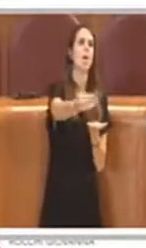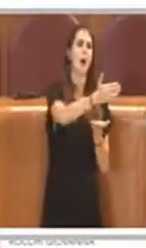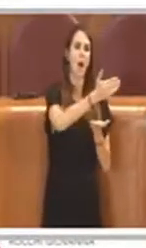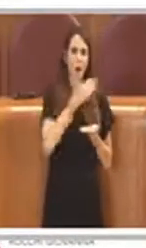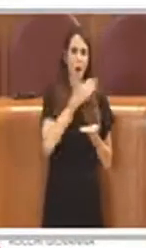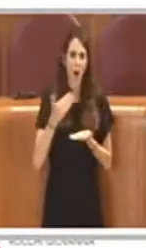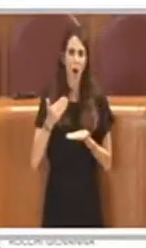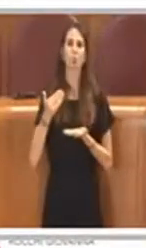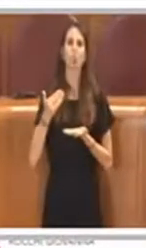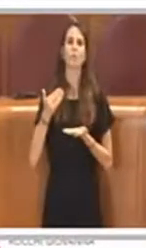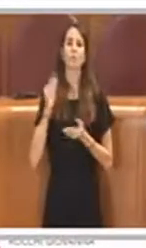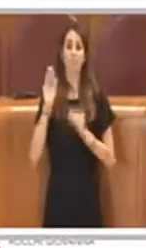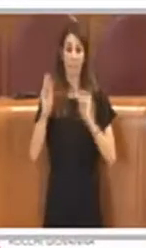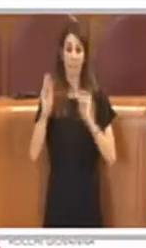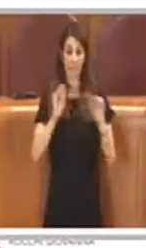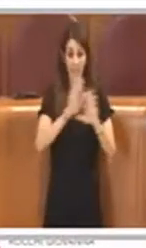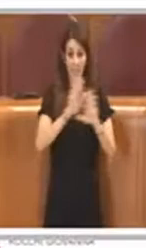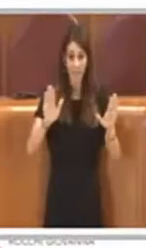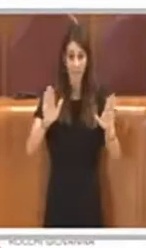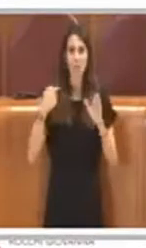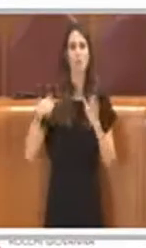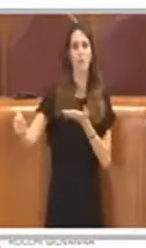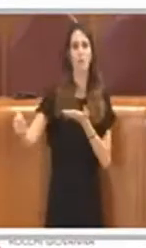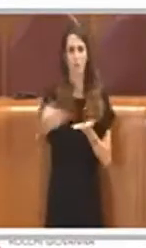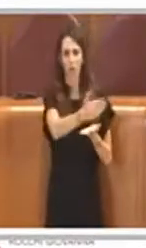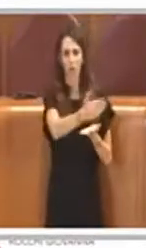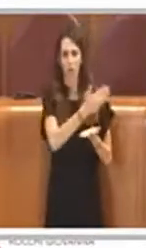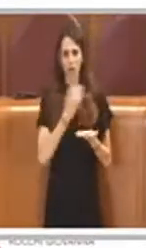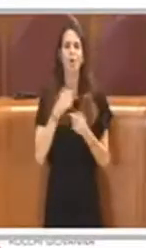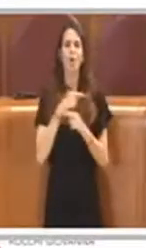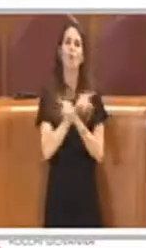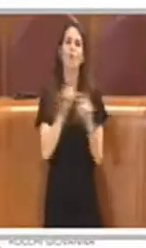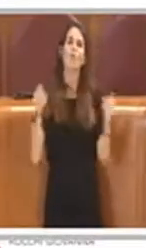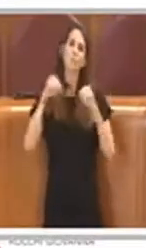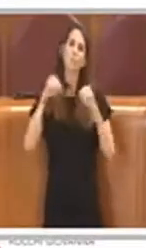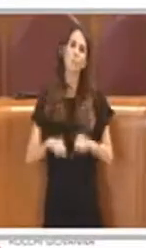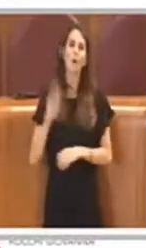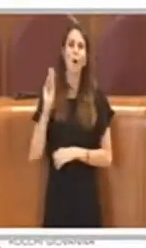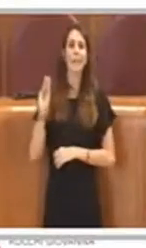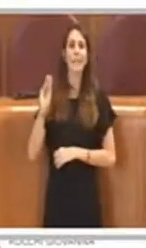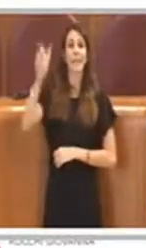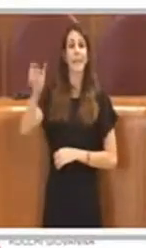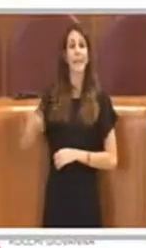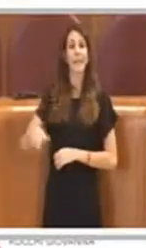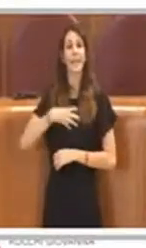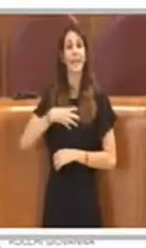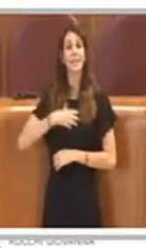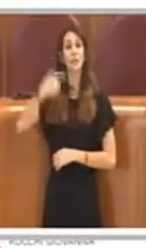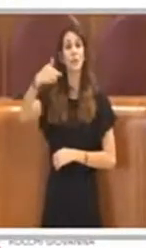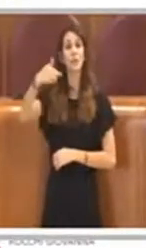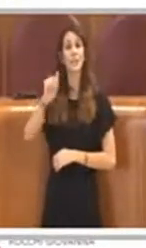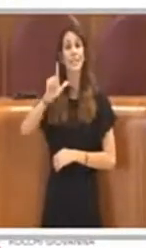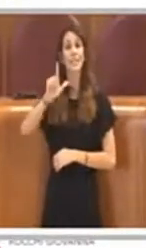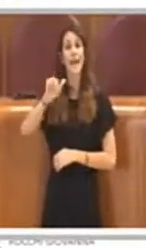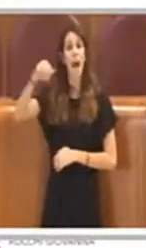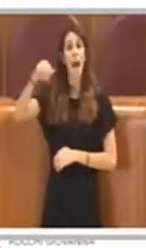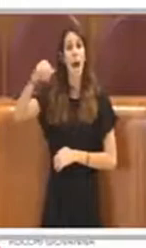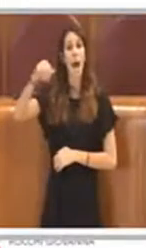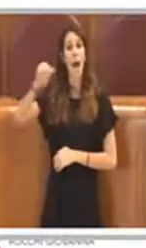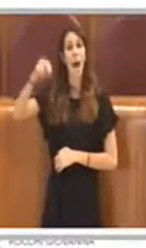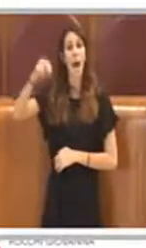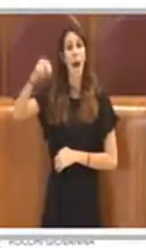Potete chiedere all'assessore, che stimo,'assessore Talamanca per esempio, che